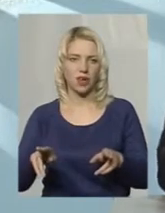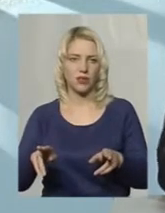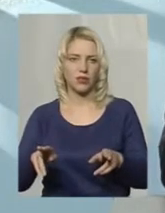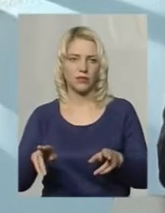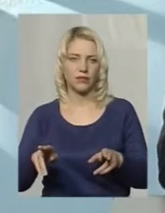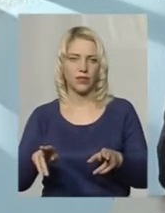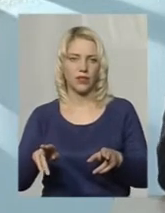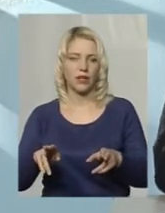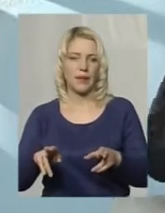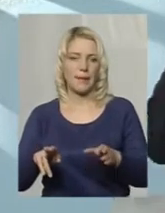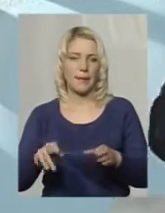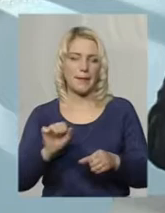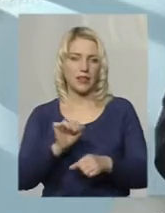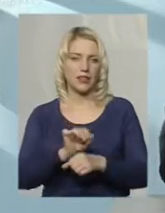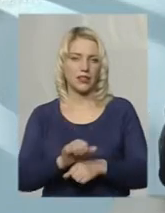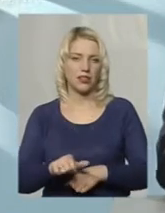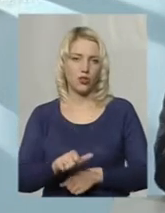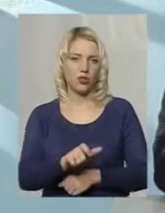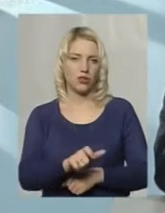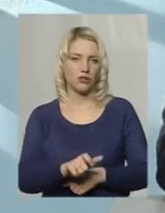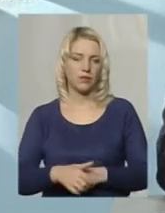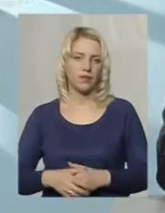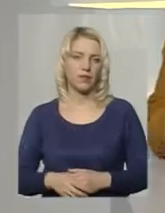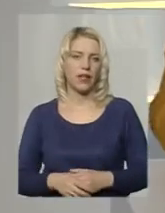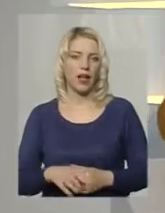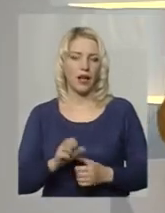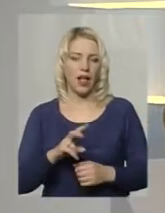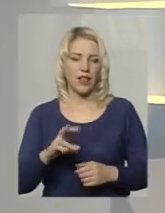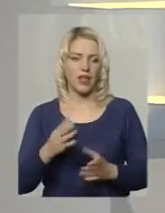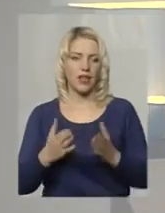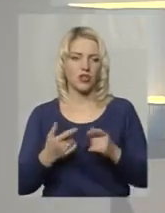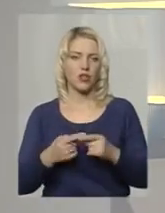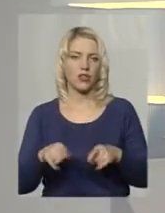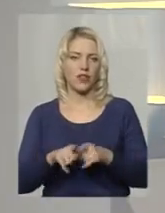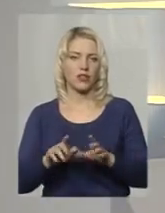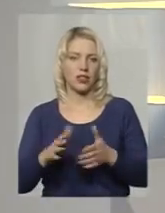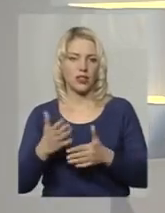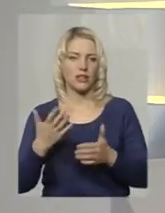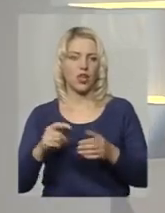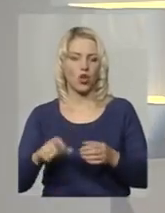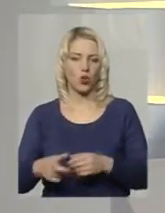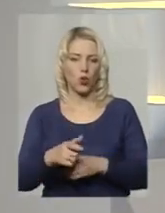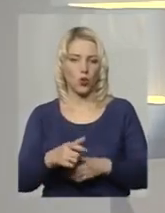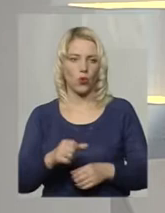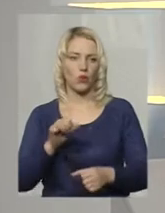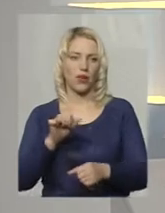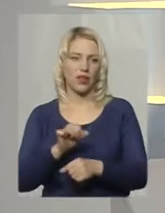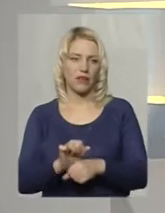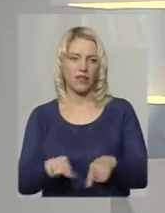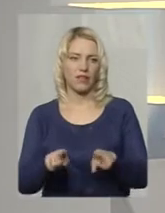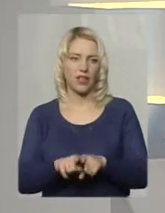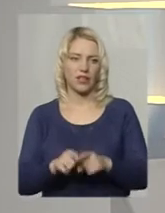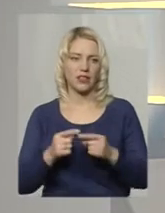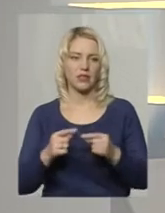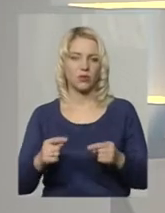перекриттів доріг. Але все ж таки, якщо це стається і дорогу перекривають у такий спосіб, брилами,